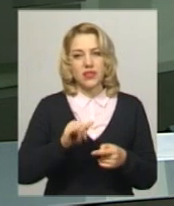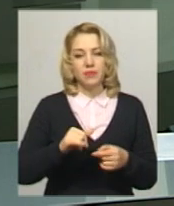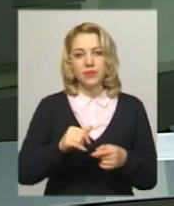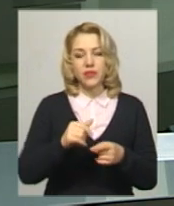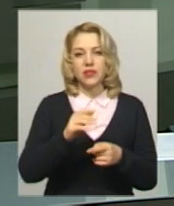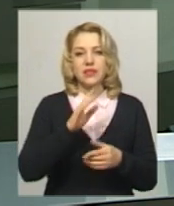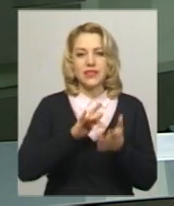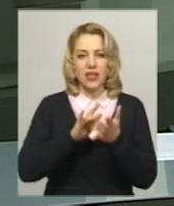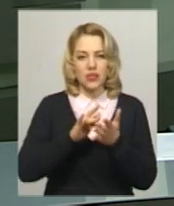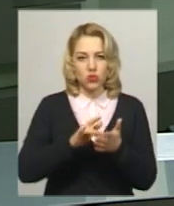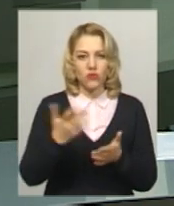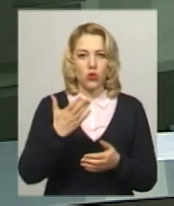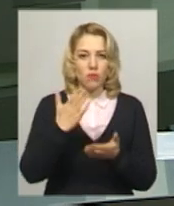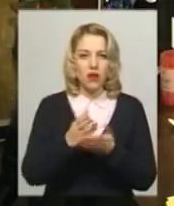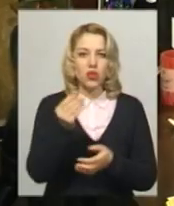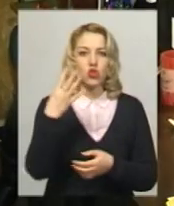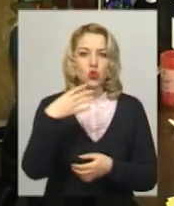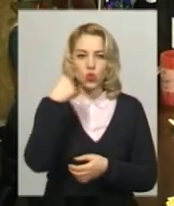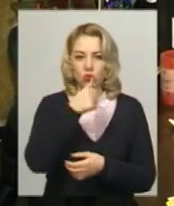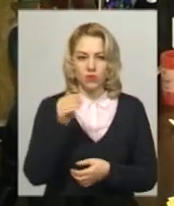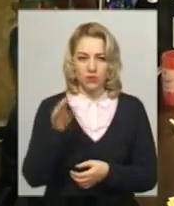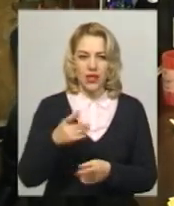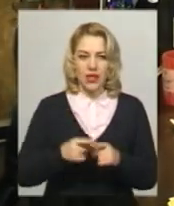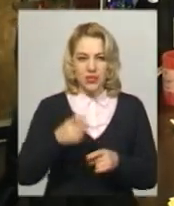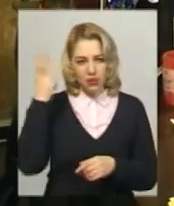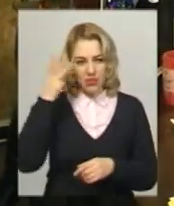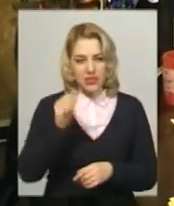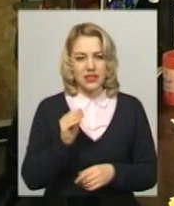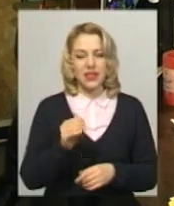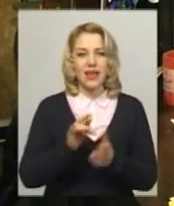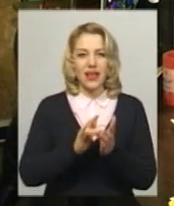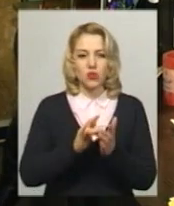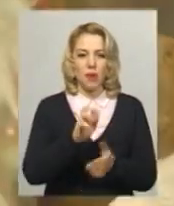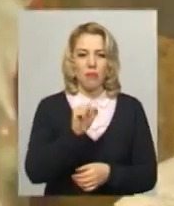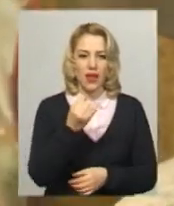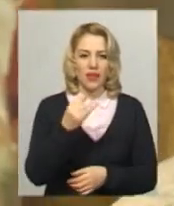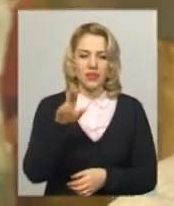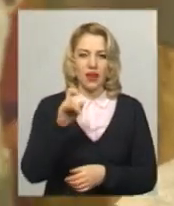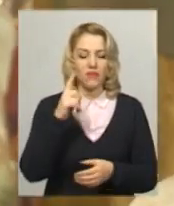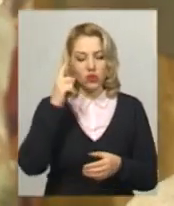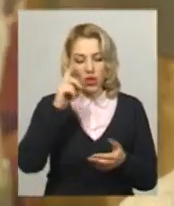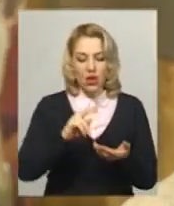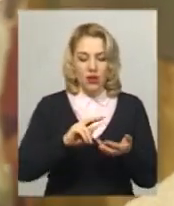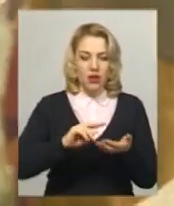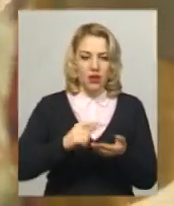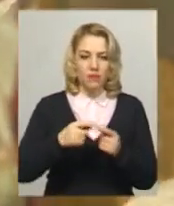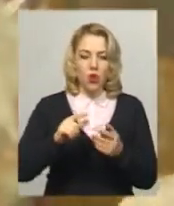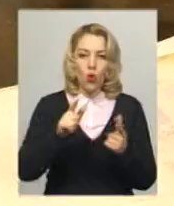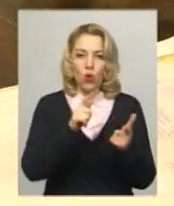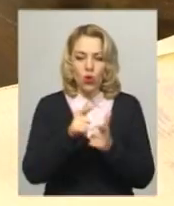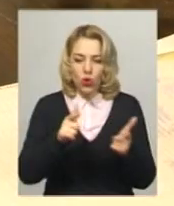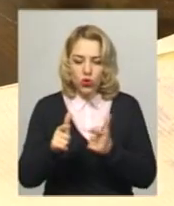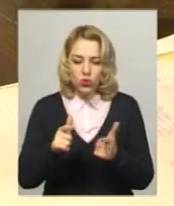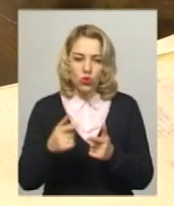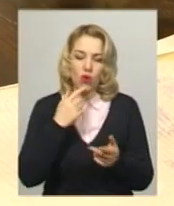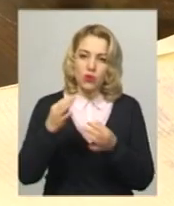посвідчення екскурсовода. Це хмельницький екскурсовод Ігор Байдак. Він обумовлює маршрут і готує розрахунки для нової групи